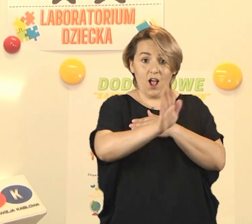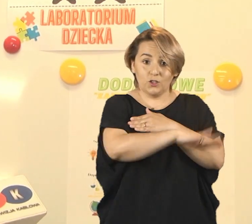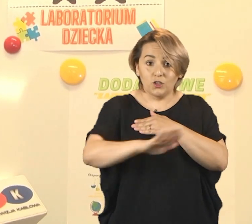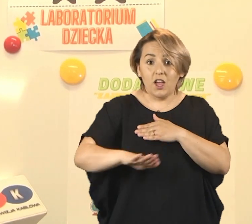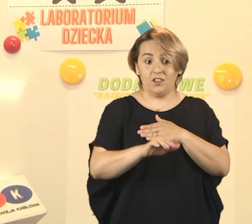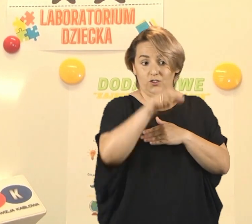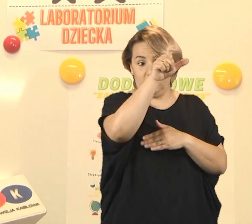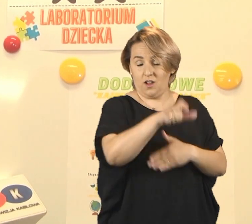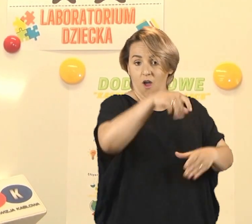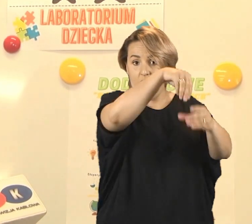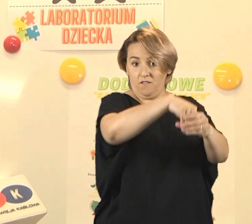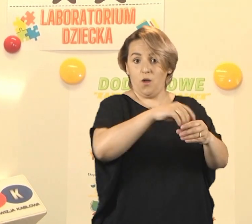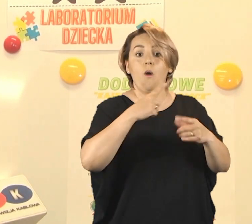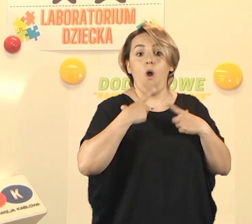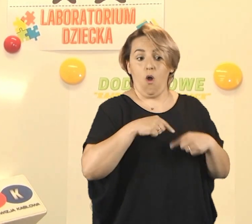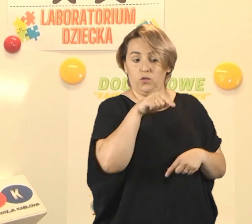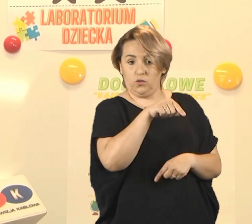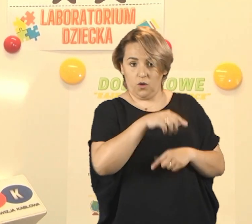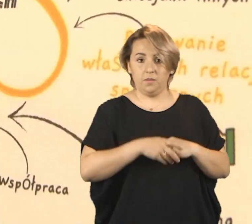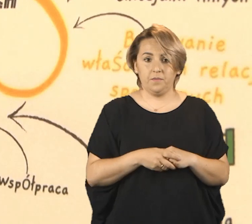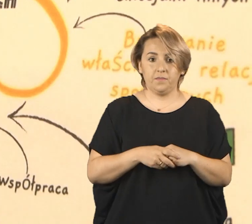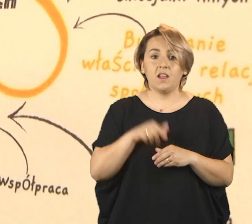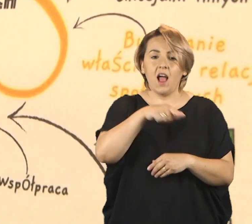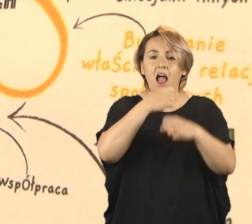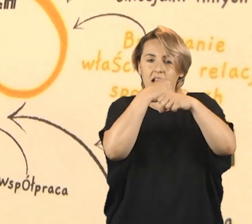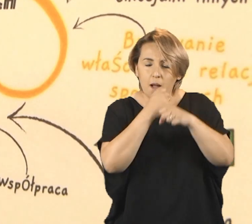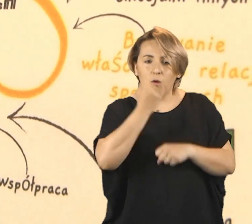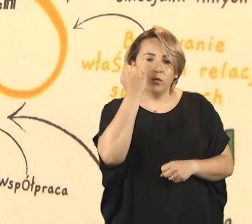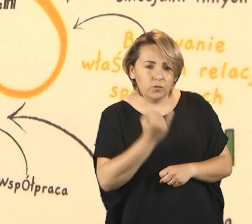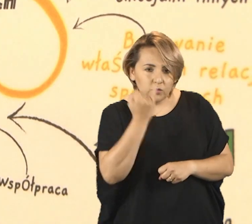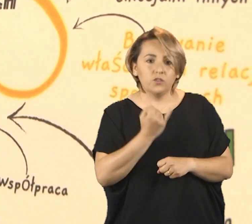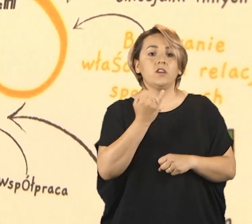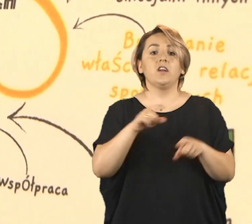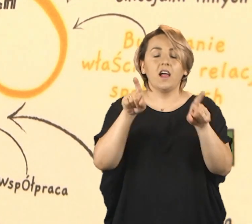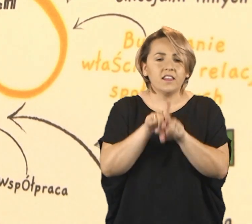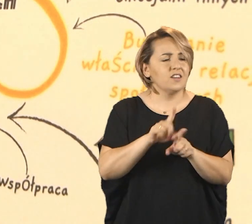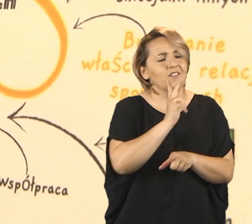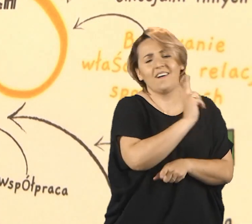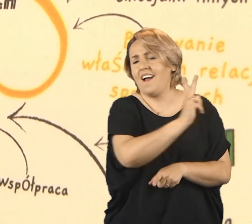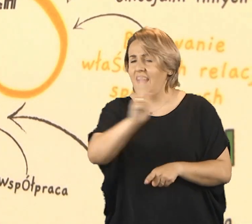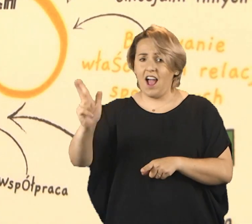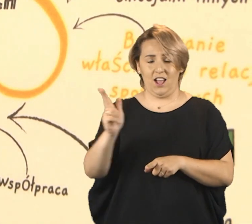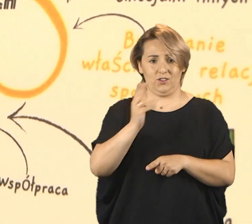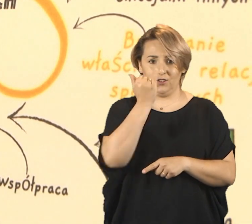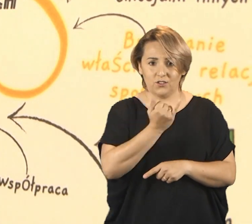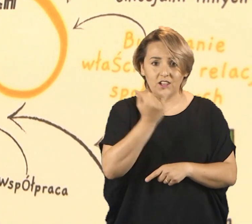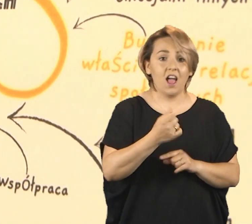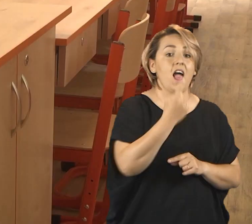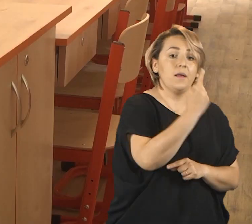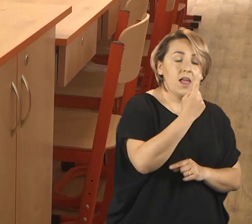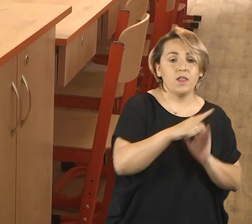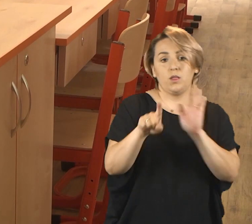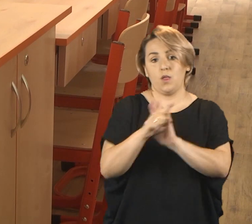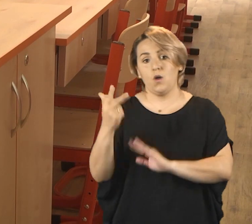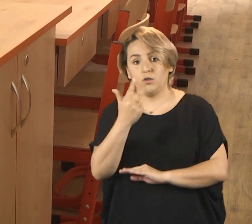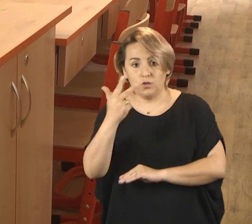osobowości dziecka, ale nie stanowią jego podstawy. A warsztaty w Laboratorium Dziecka są przeznaczone dla każdego chętnego ucznia klasy